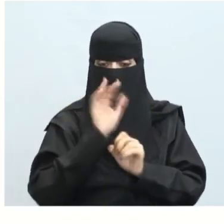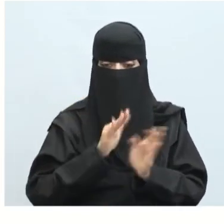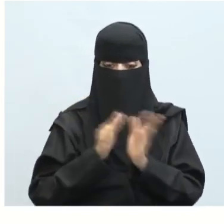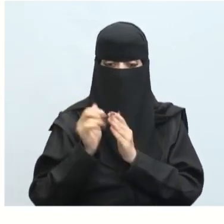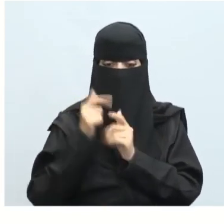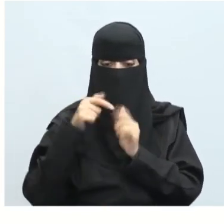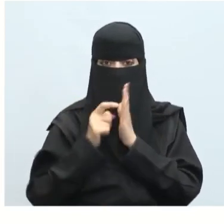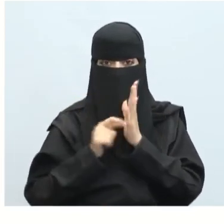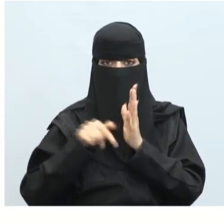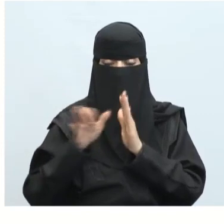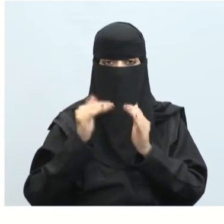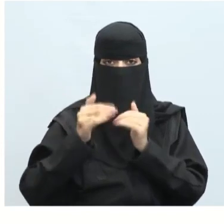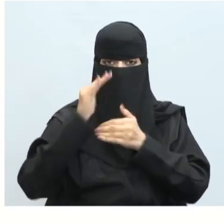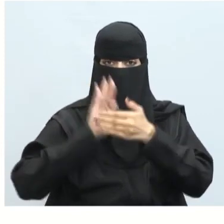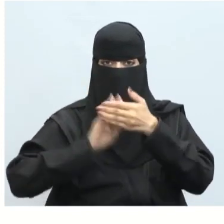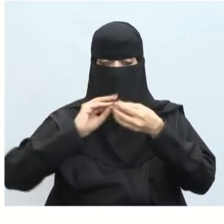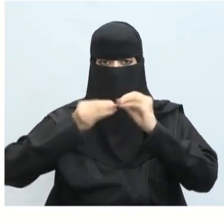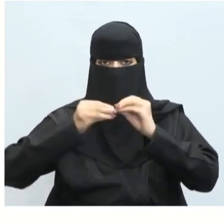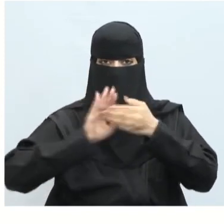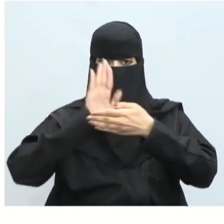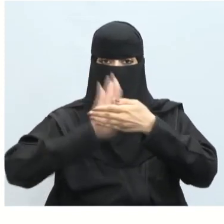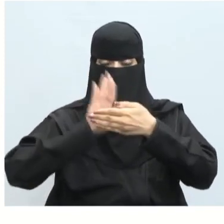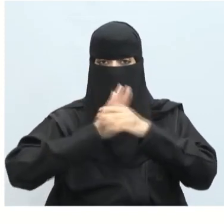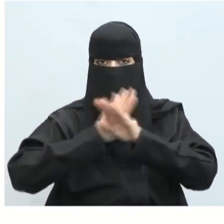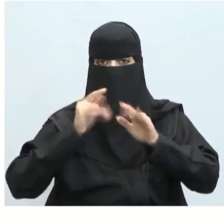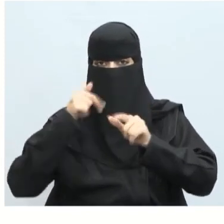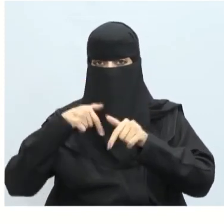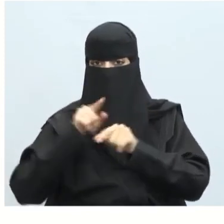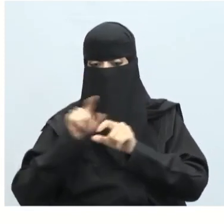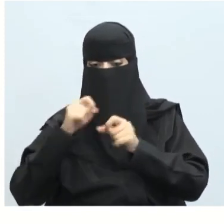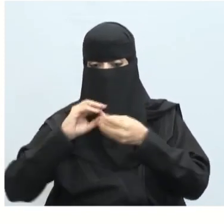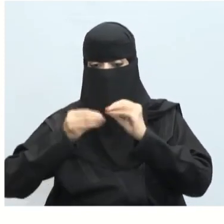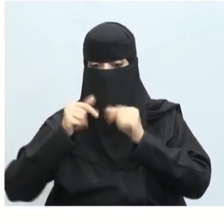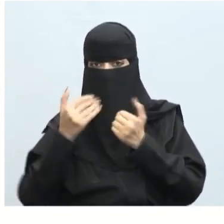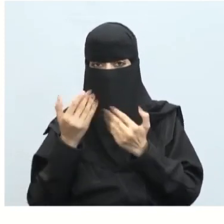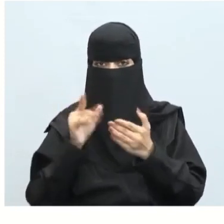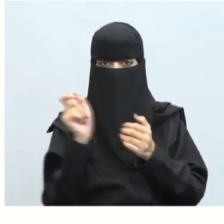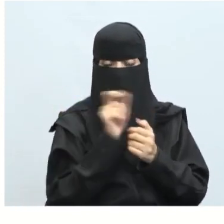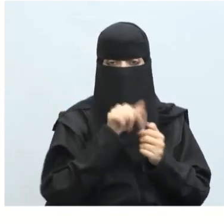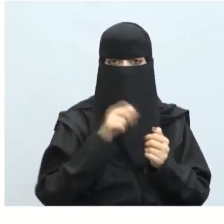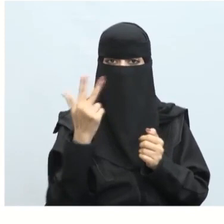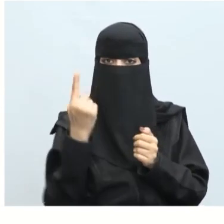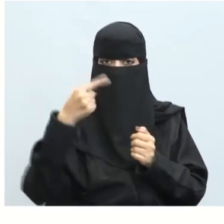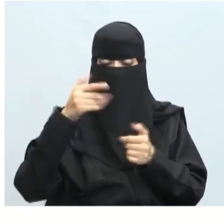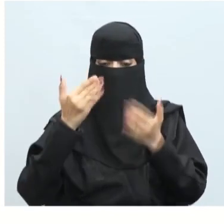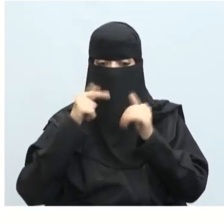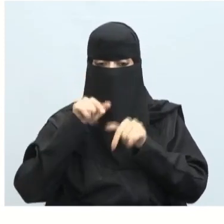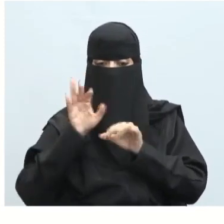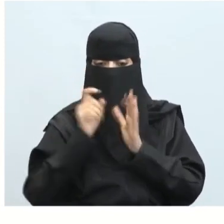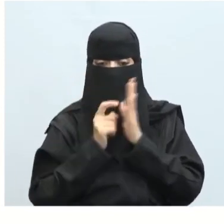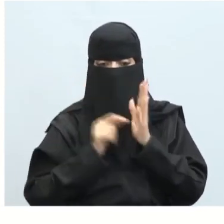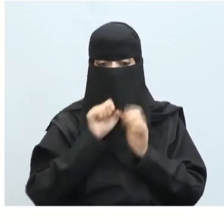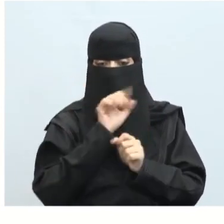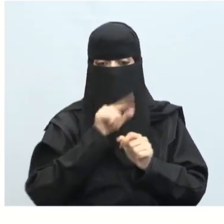Title Label نضبط خاصية Background Color إلى None بدون والFont Size حجم الخط نضبطه إلى 18 ونضبط